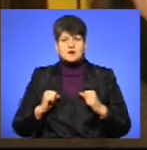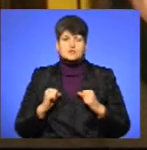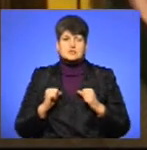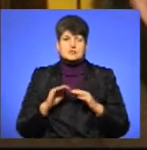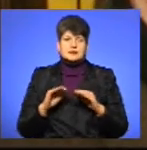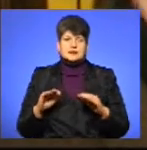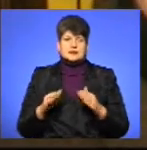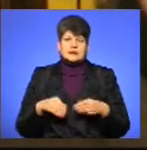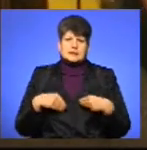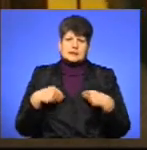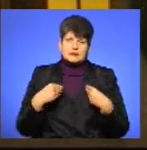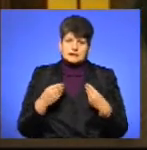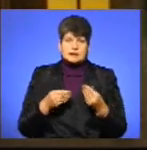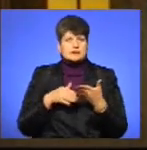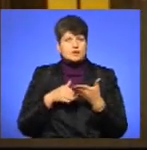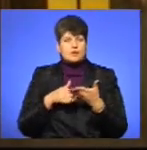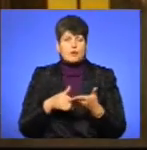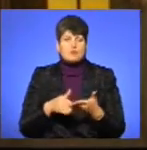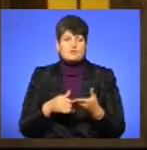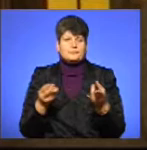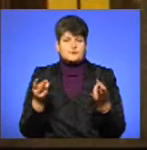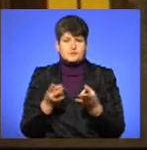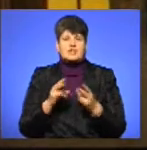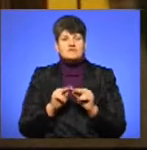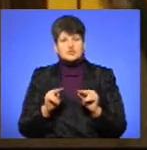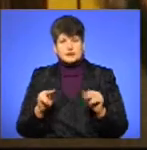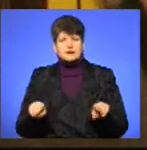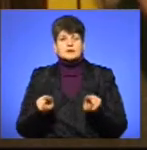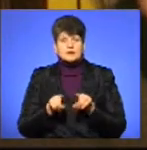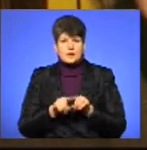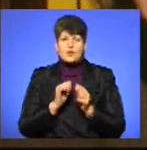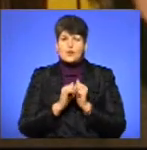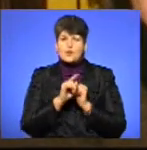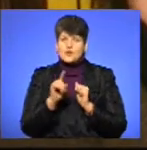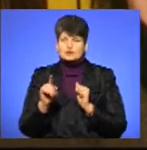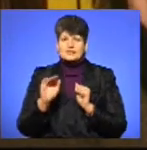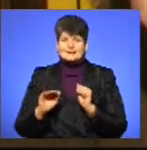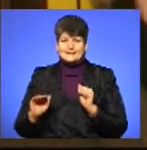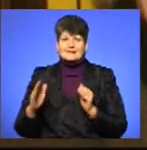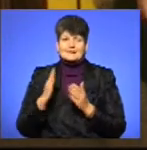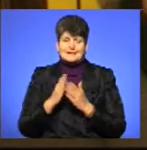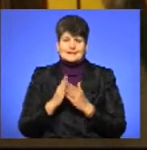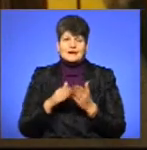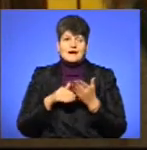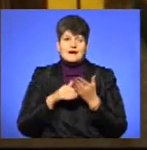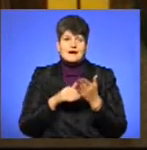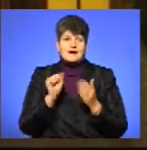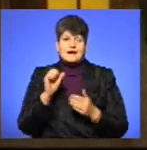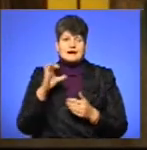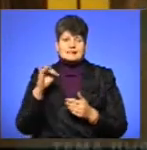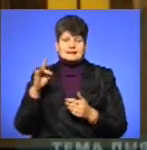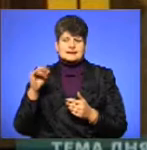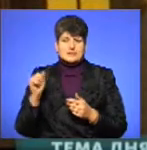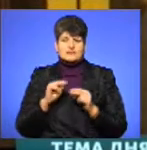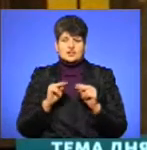надати належну допомогу. І вчителі, у кожної дитини є. Асистент є вчителя, він